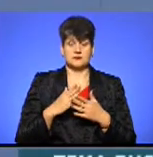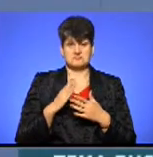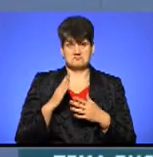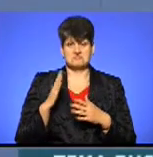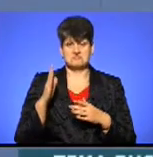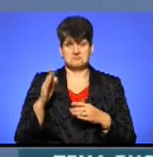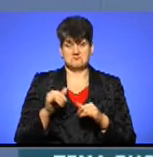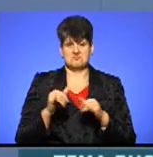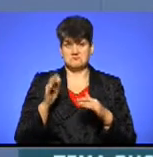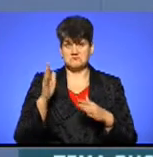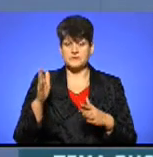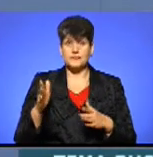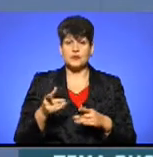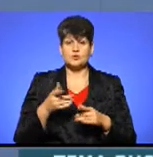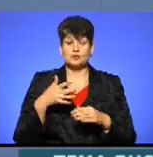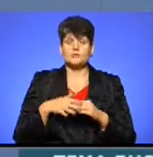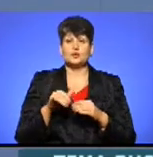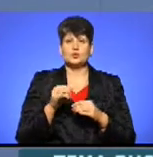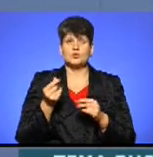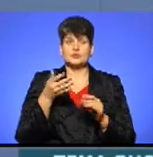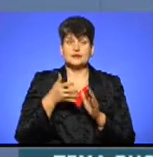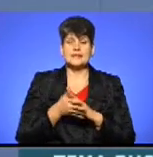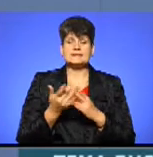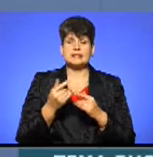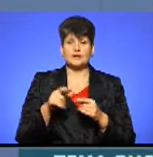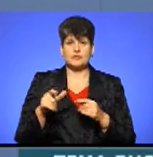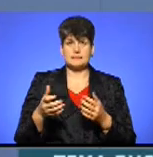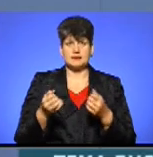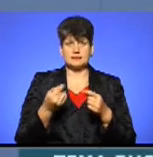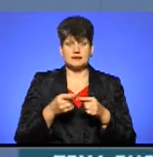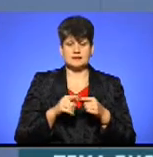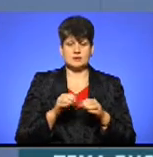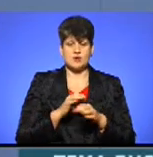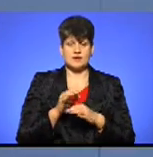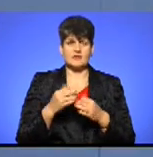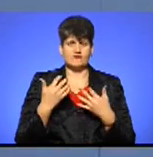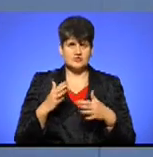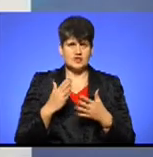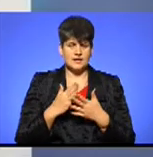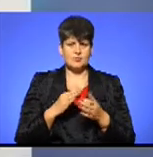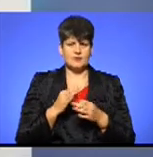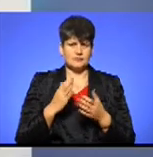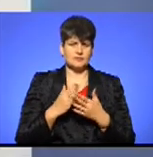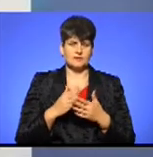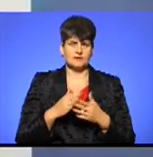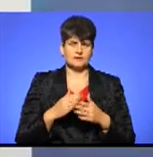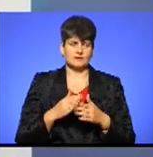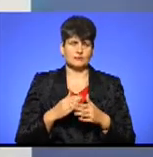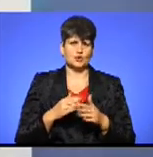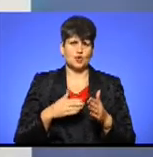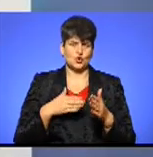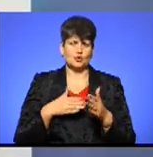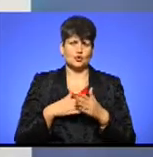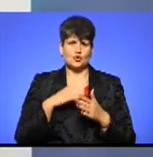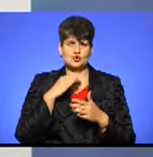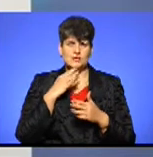того, щоб тернополяни розуміли, куди йдуть, власне, їхні кошти, і скільки людей підтримали той чи інший проєкт. Чи вже є проєкти, які набрали достатню кількість голосів для того, щоб пройти